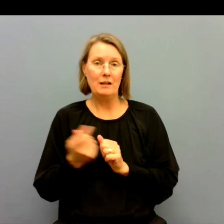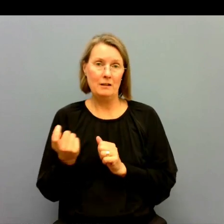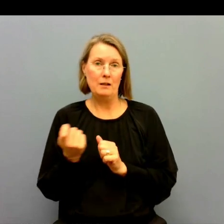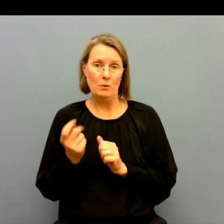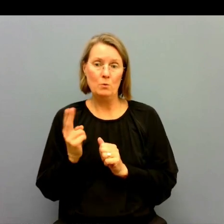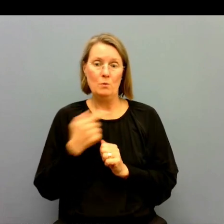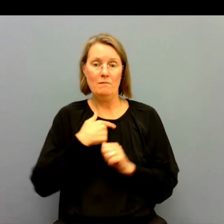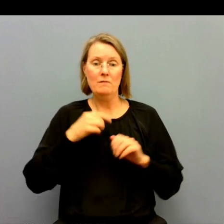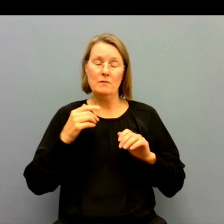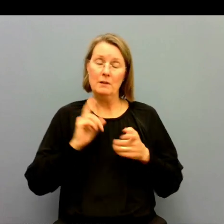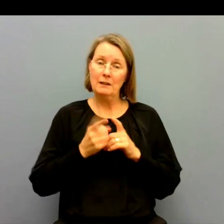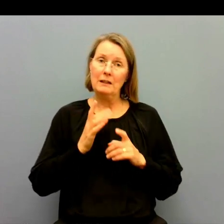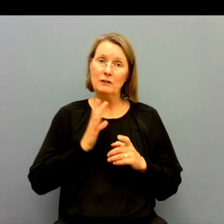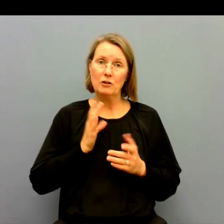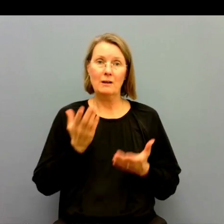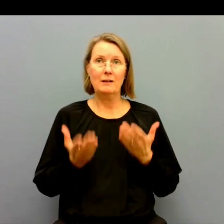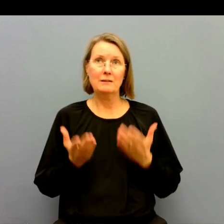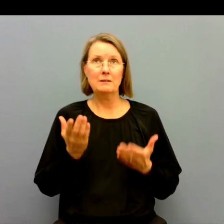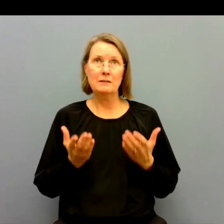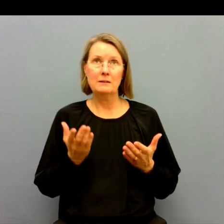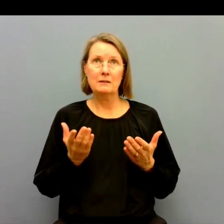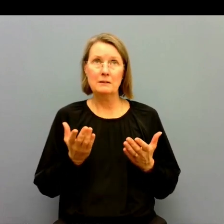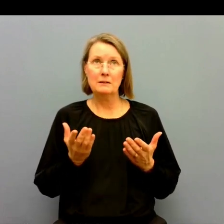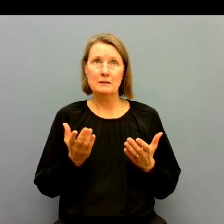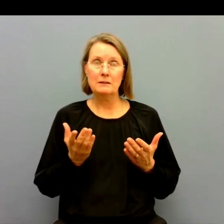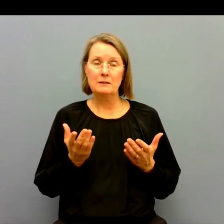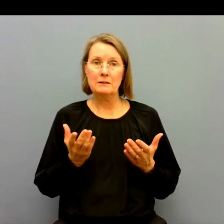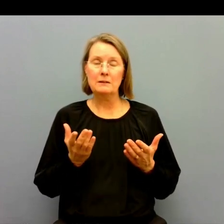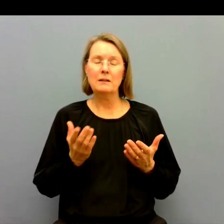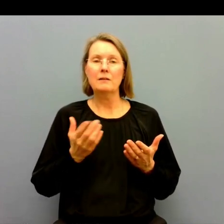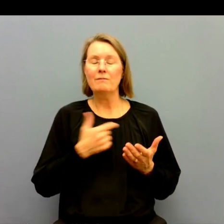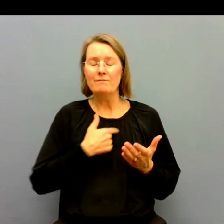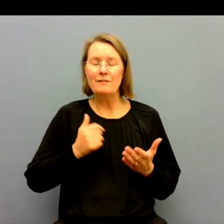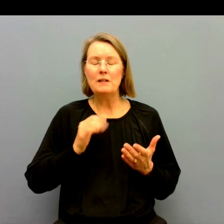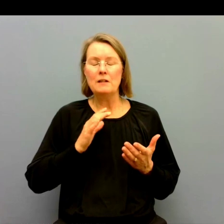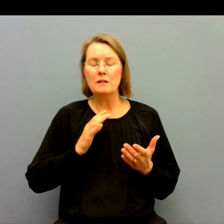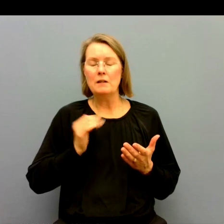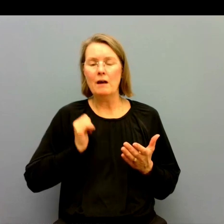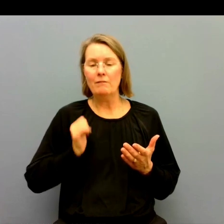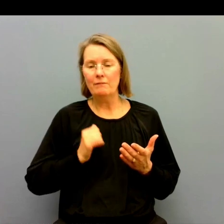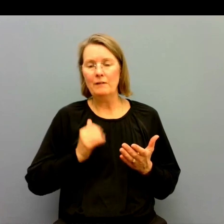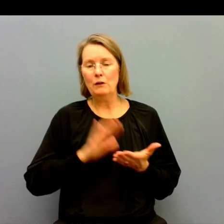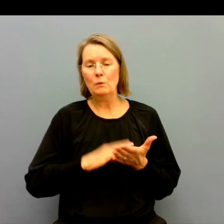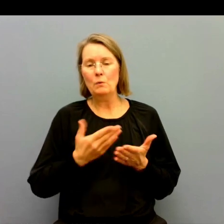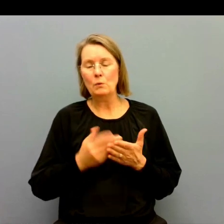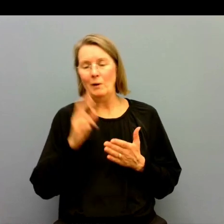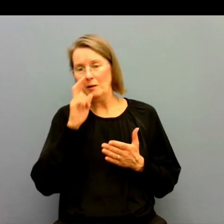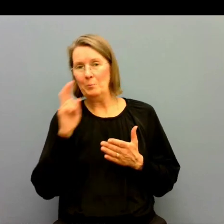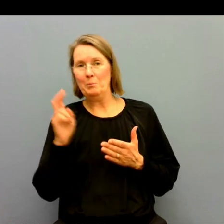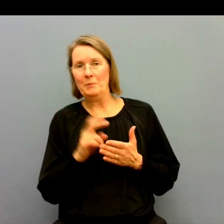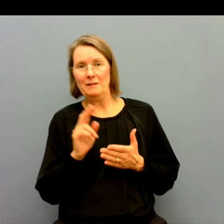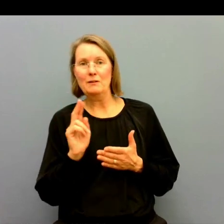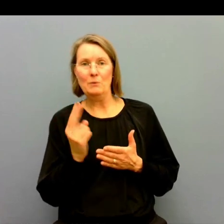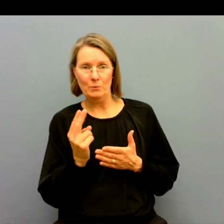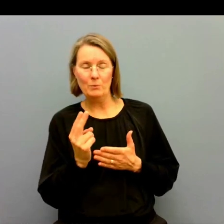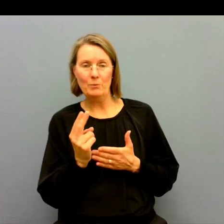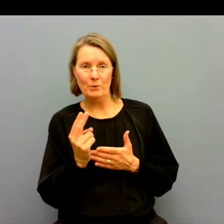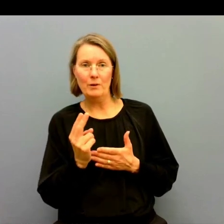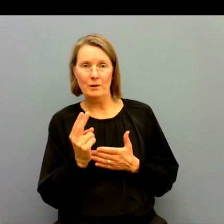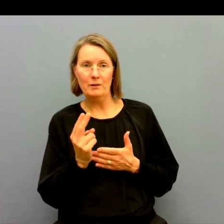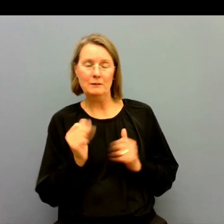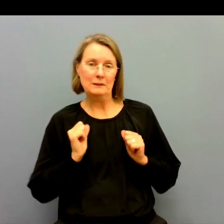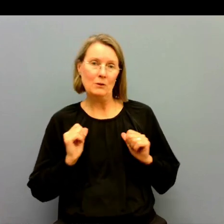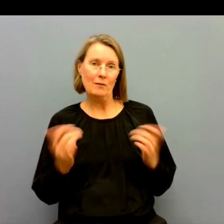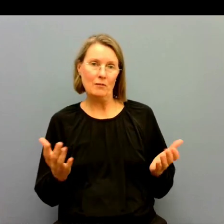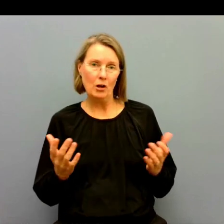förändringar. Nu har vi ju kanske rätt mycket tolkarnas perspektiv i diskussionen